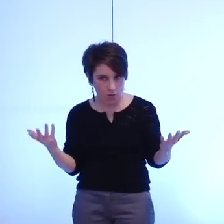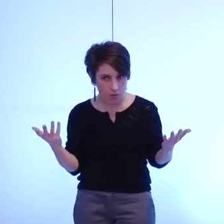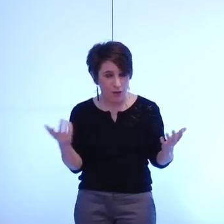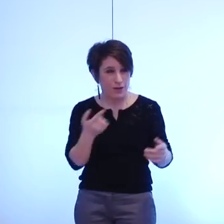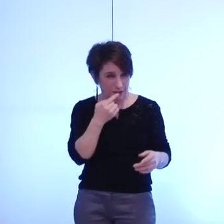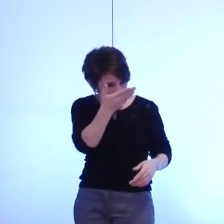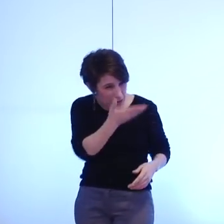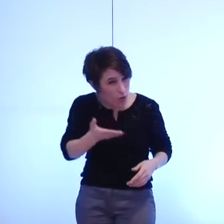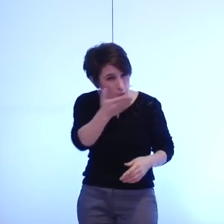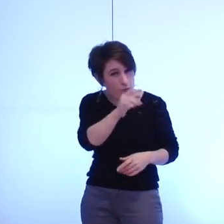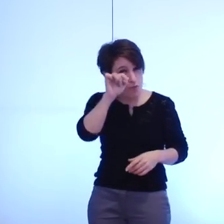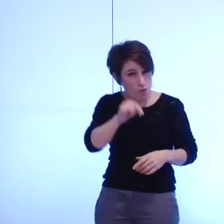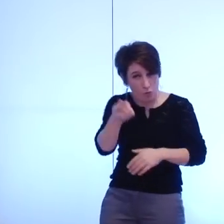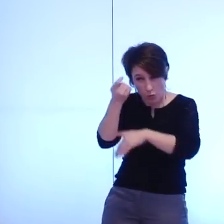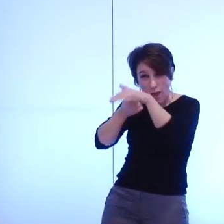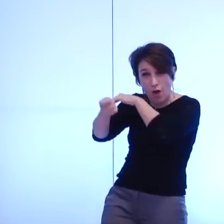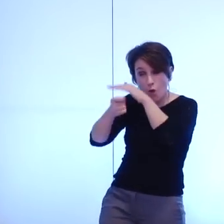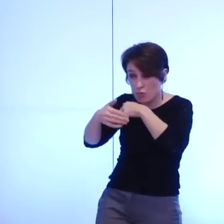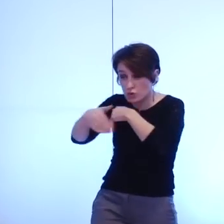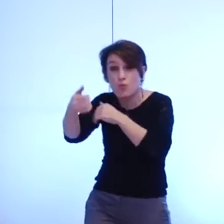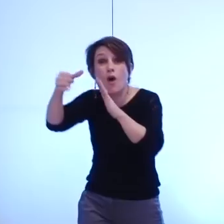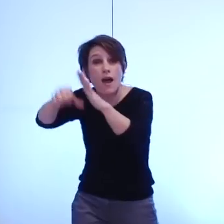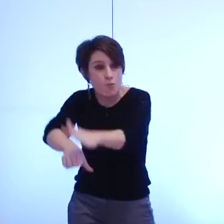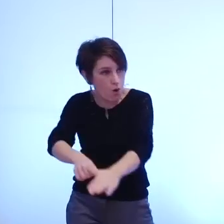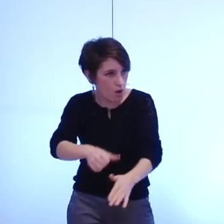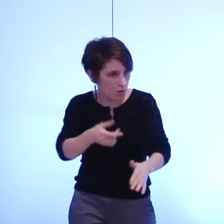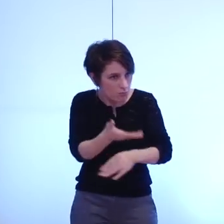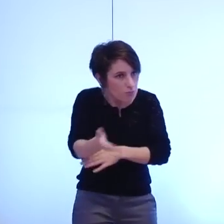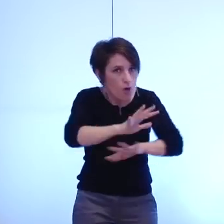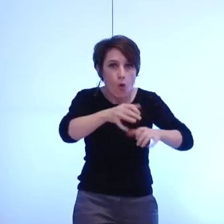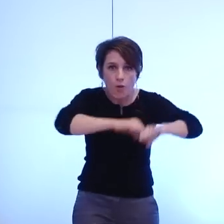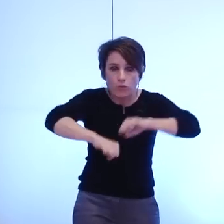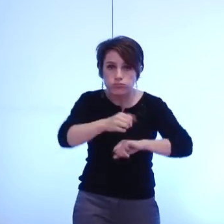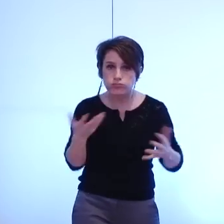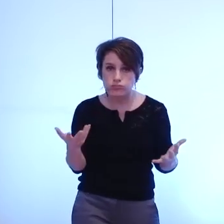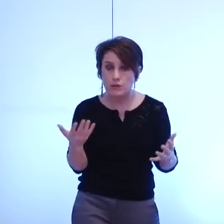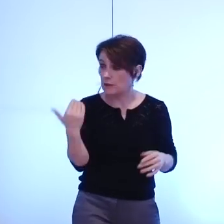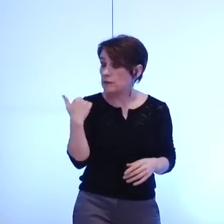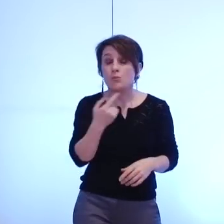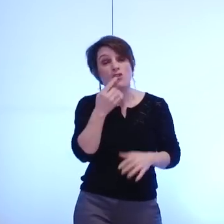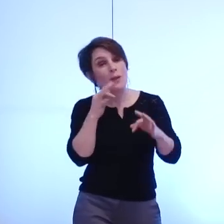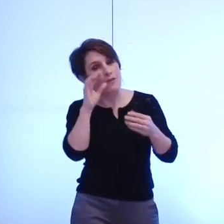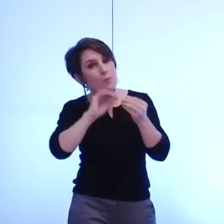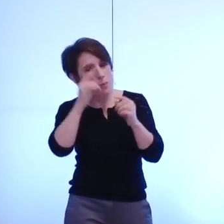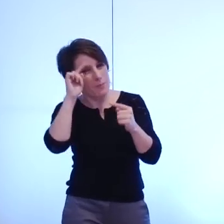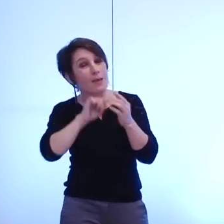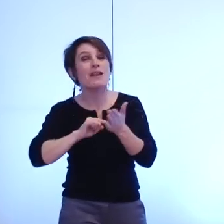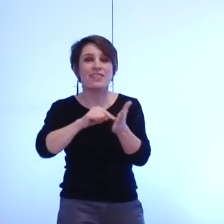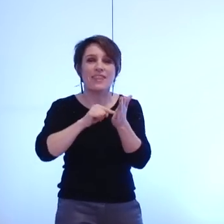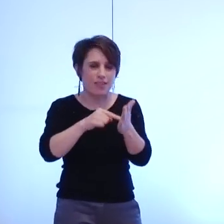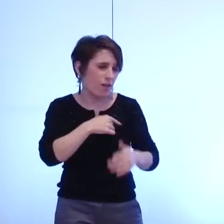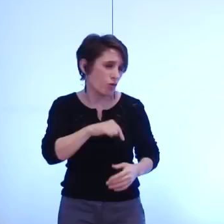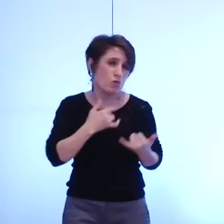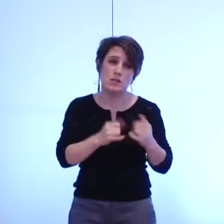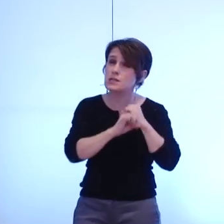rembourser la commune dans un délai de un mois comment allez-vous faire j'ai évoqué le problème de la dette nous sommes très endettés nous devons